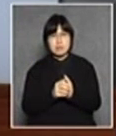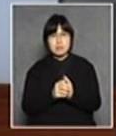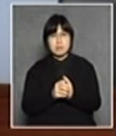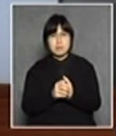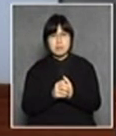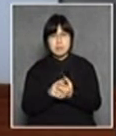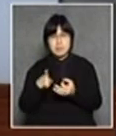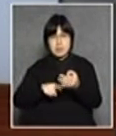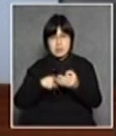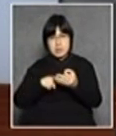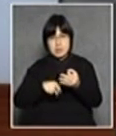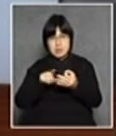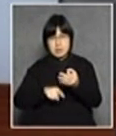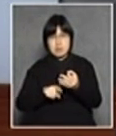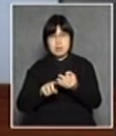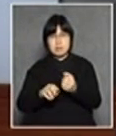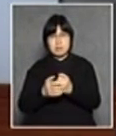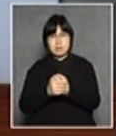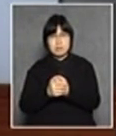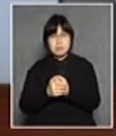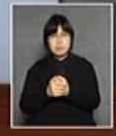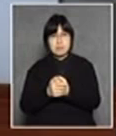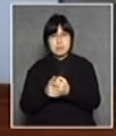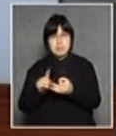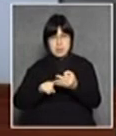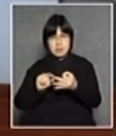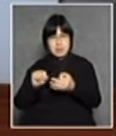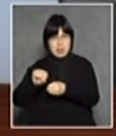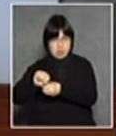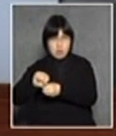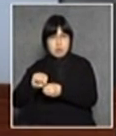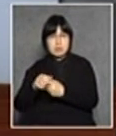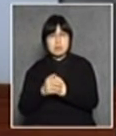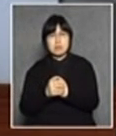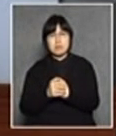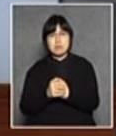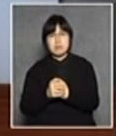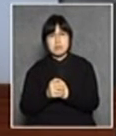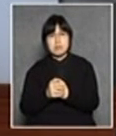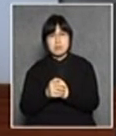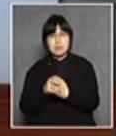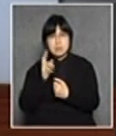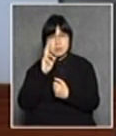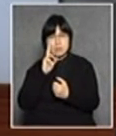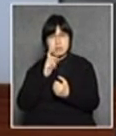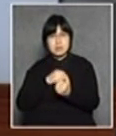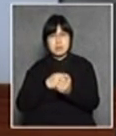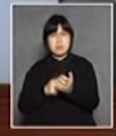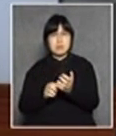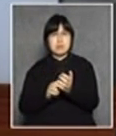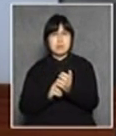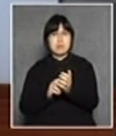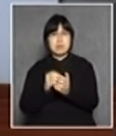卡里略那加里略阿哥主席你也知道的了教廷冤枉了三百年是不是